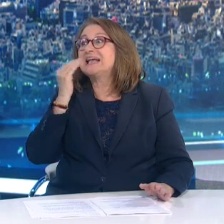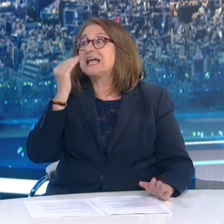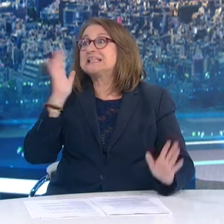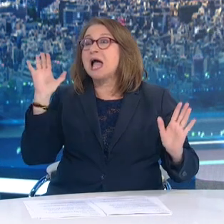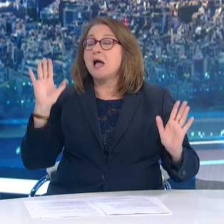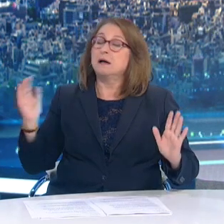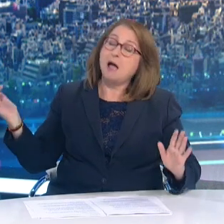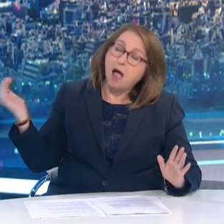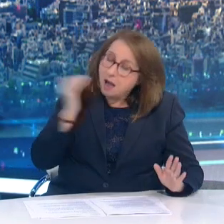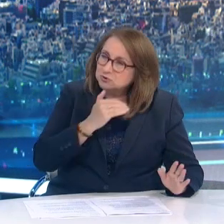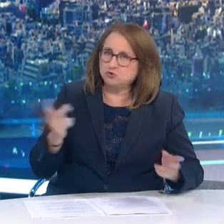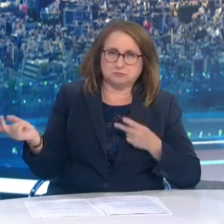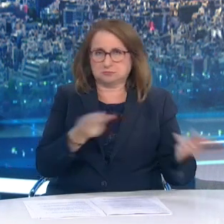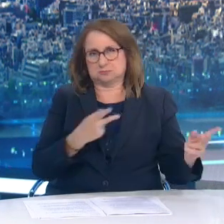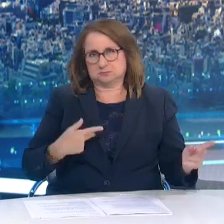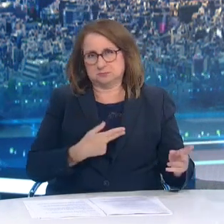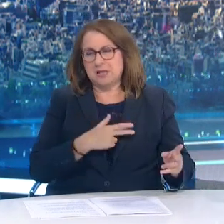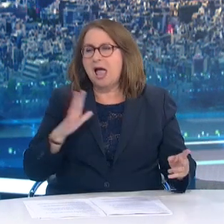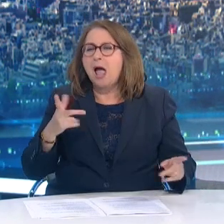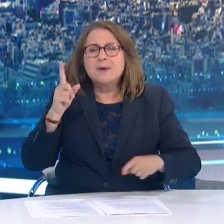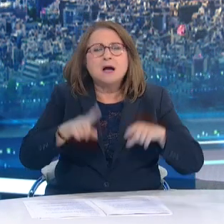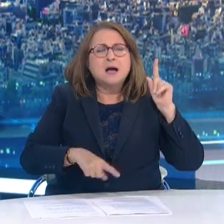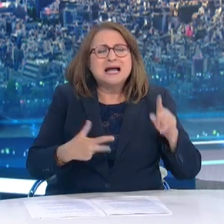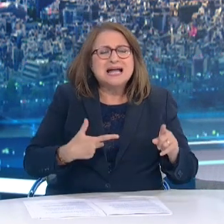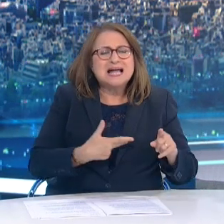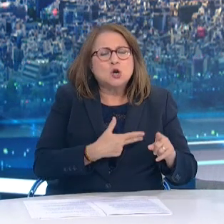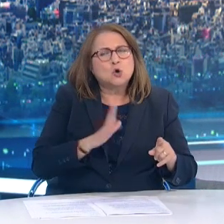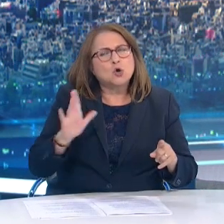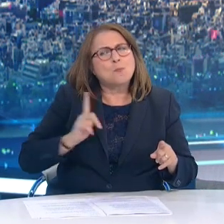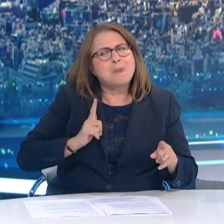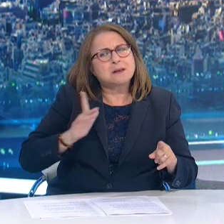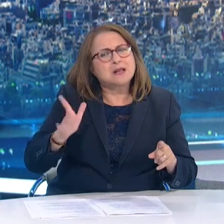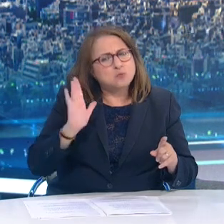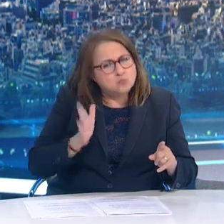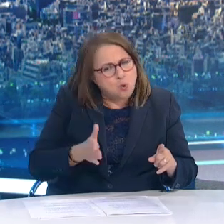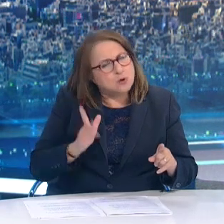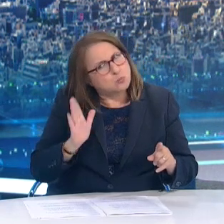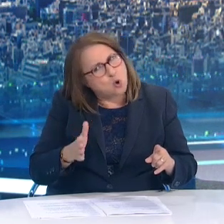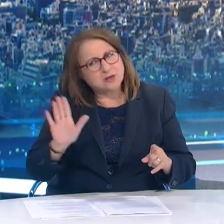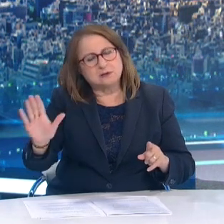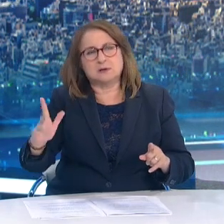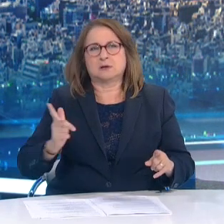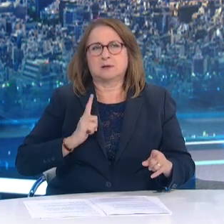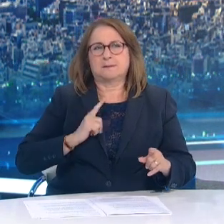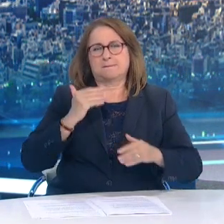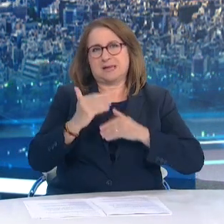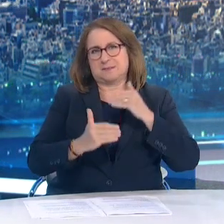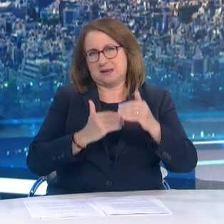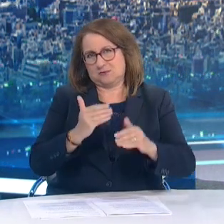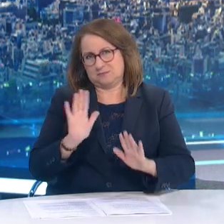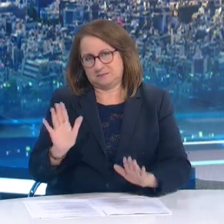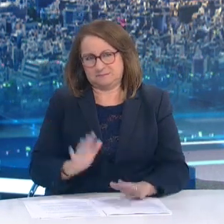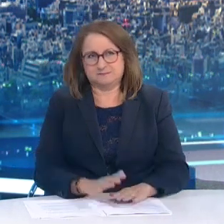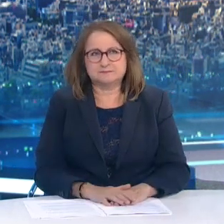δεν νομίζω ότι οι διοικητές των νοσοκομείων Ασκούν διοίκηση στους οργανισμούς τους Και